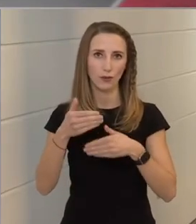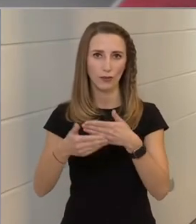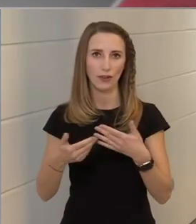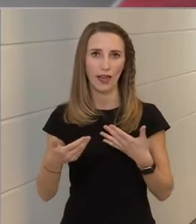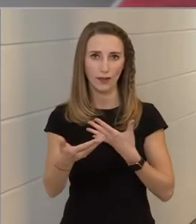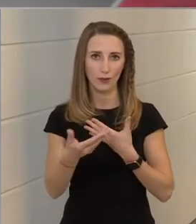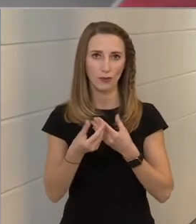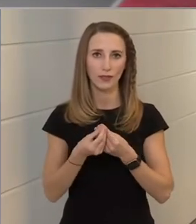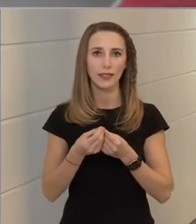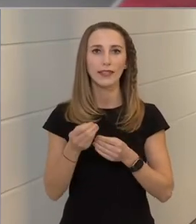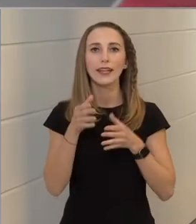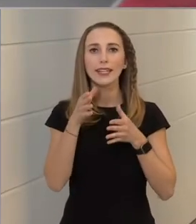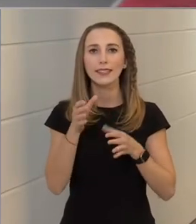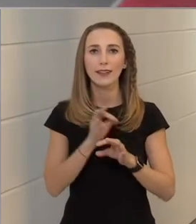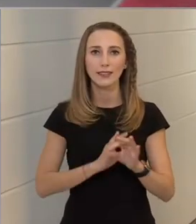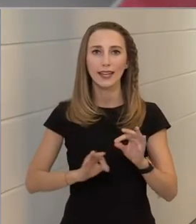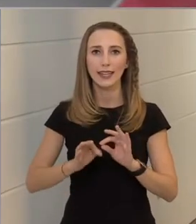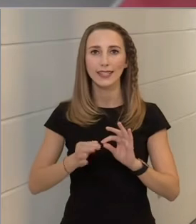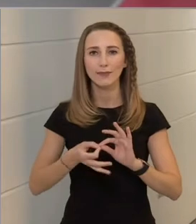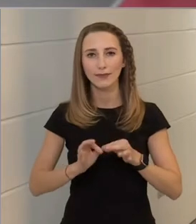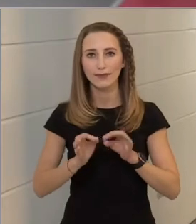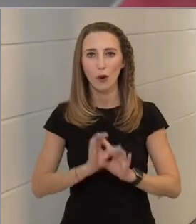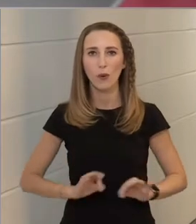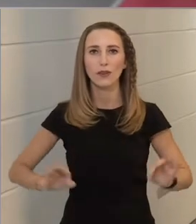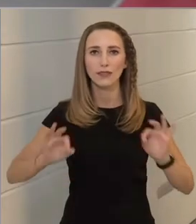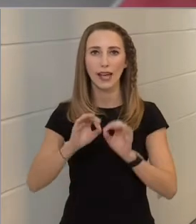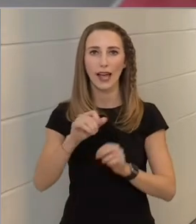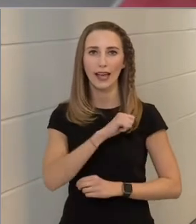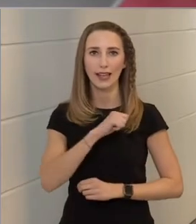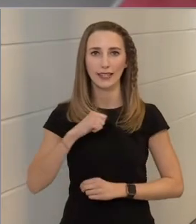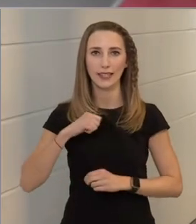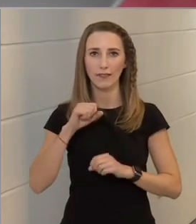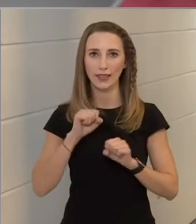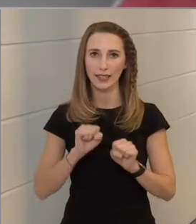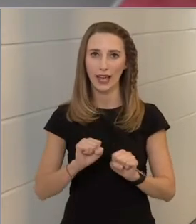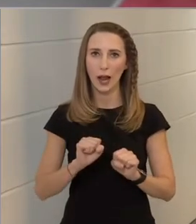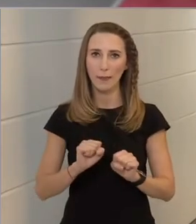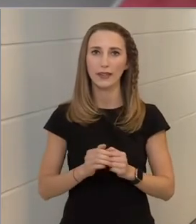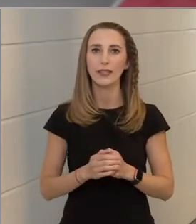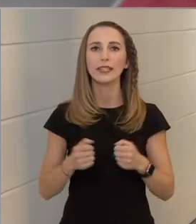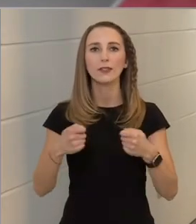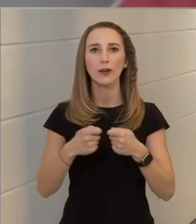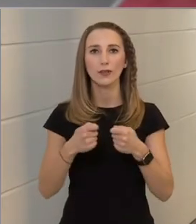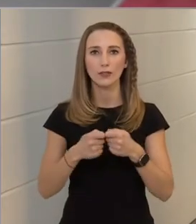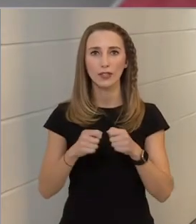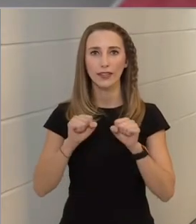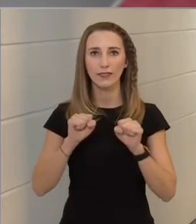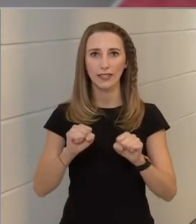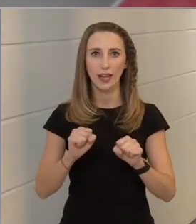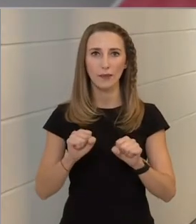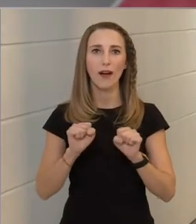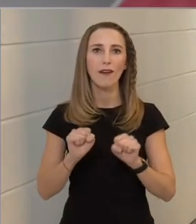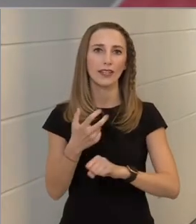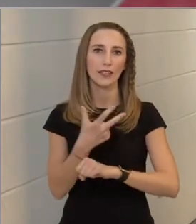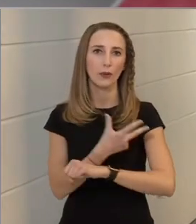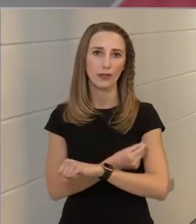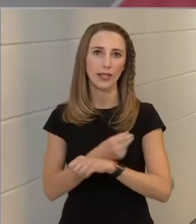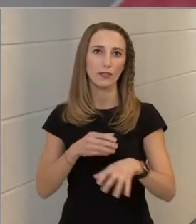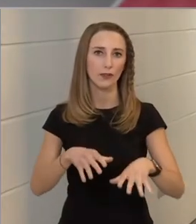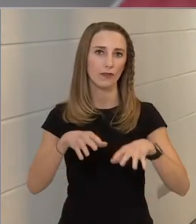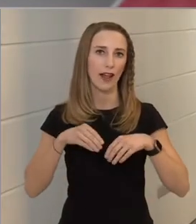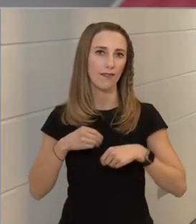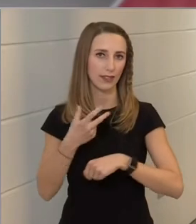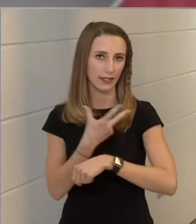hiszen az egész ország egyéni védelme és a közösségi védelme a védőoltásoknak a